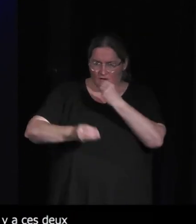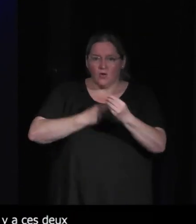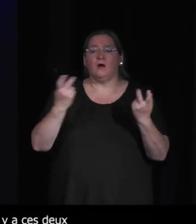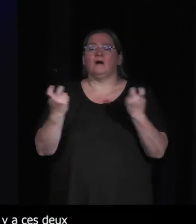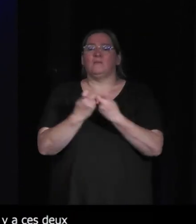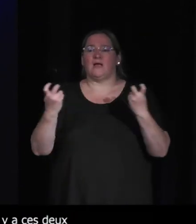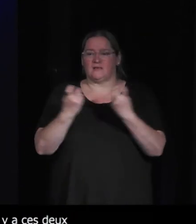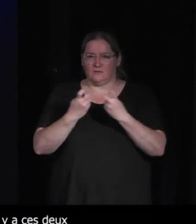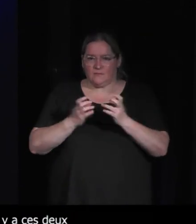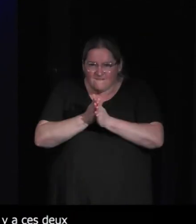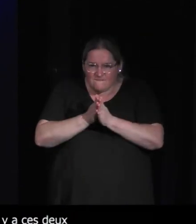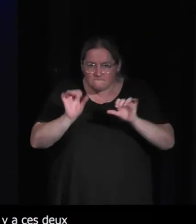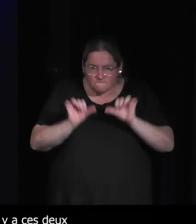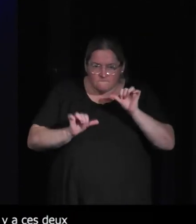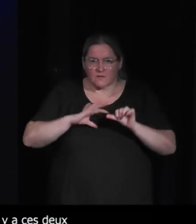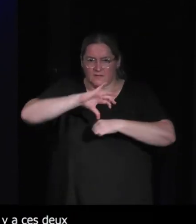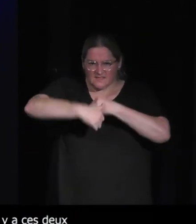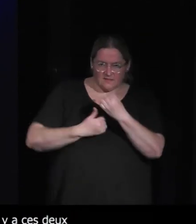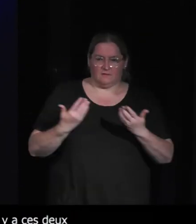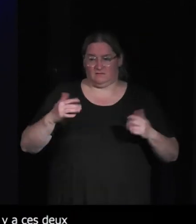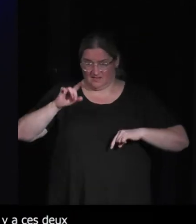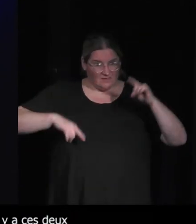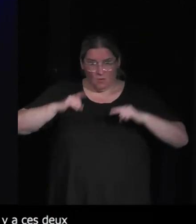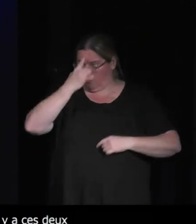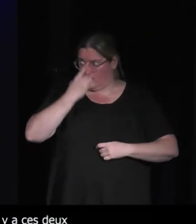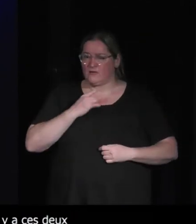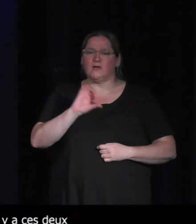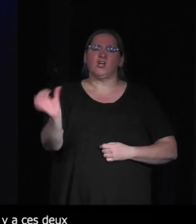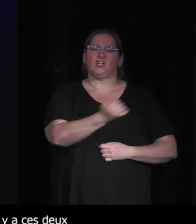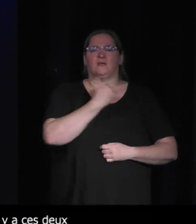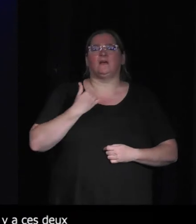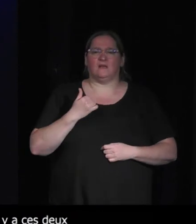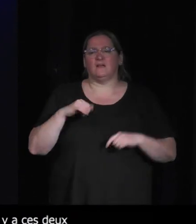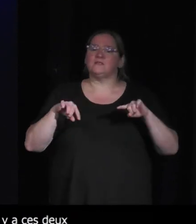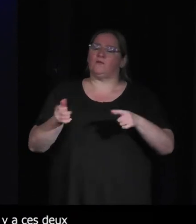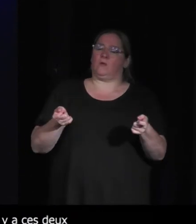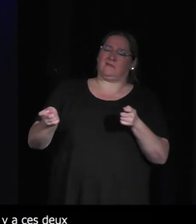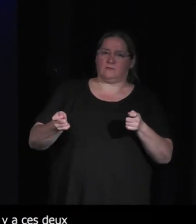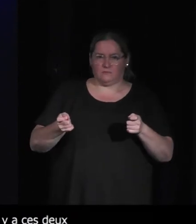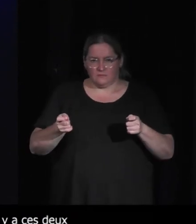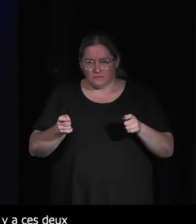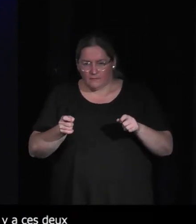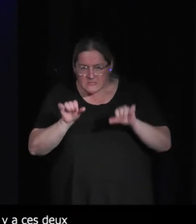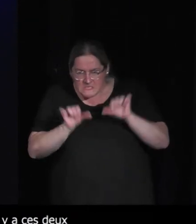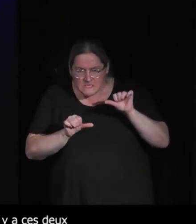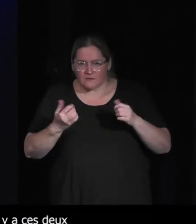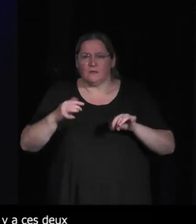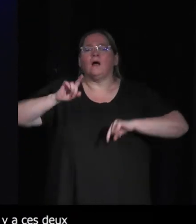la logique de game et il y a des styles de jeu de joueurs particuliers c'est un peu différent du contrôleur on peut être